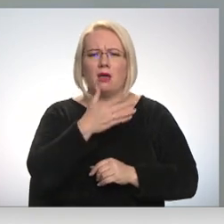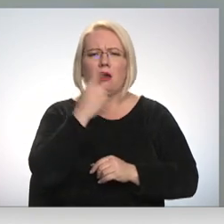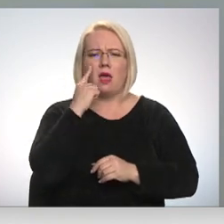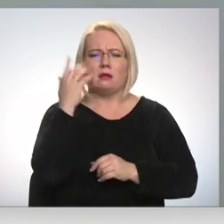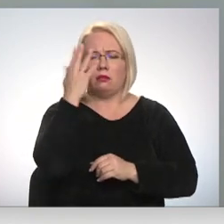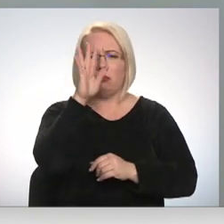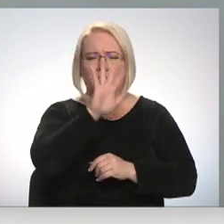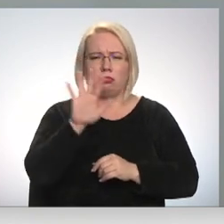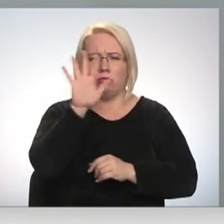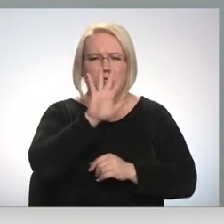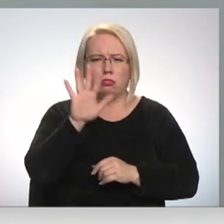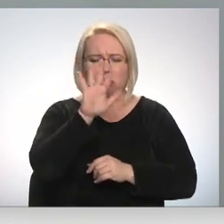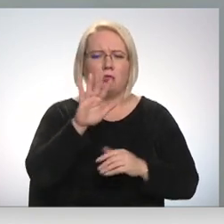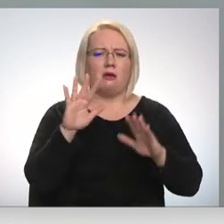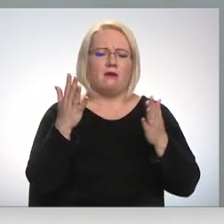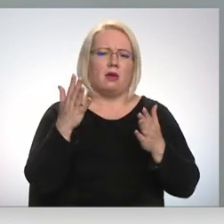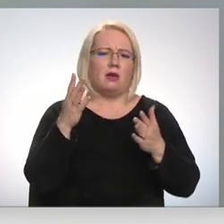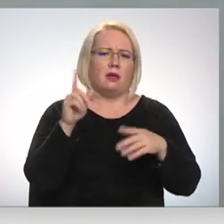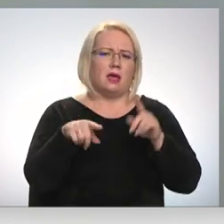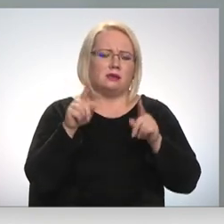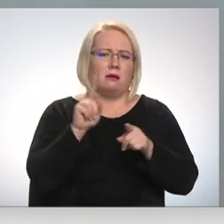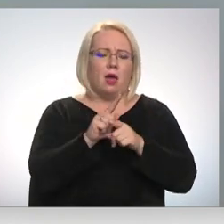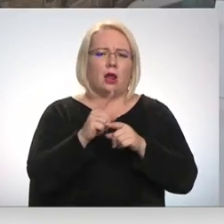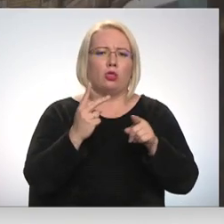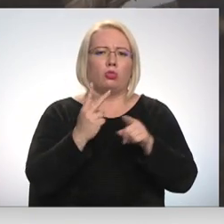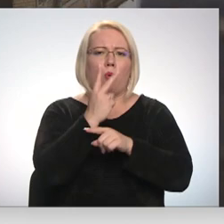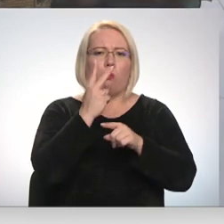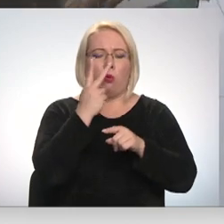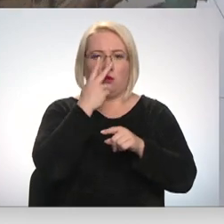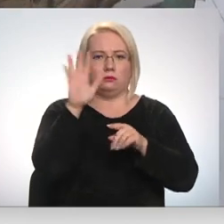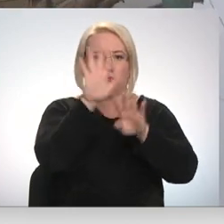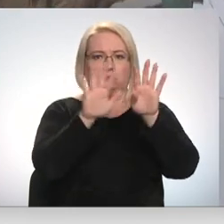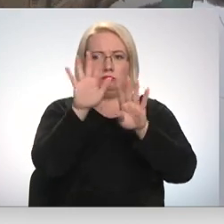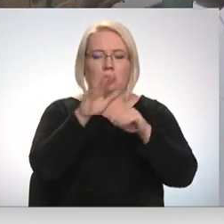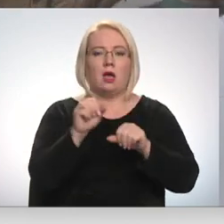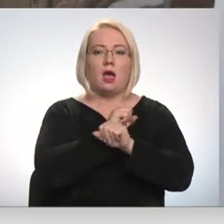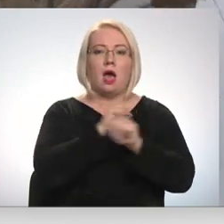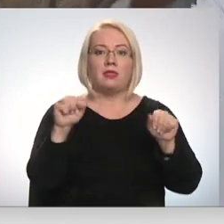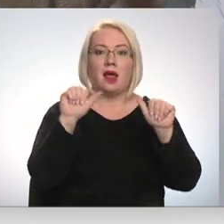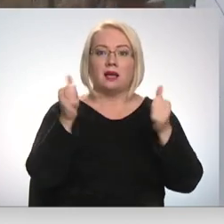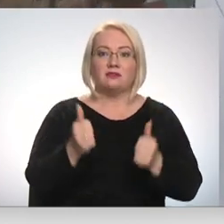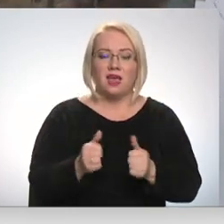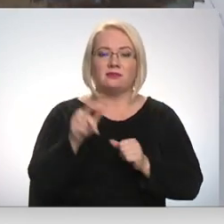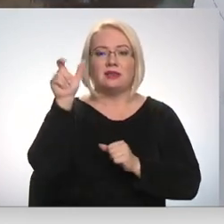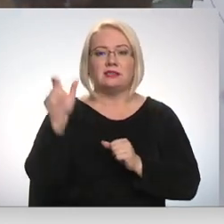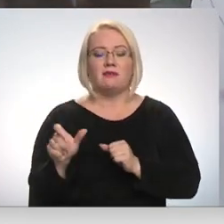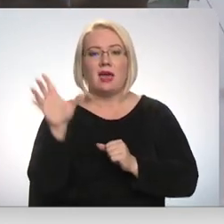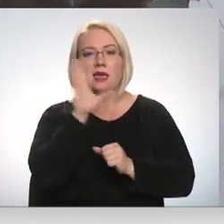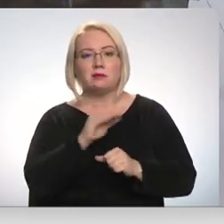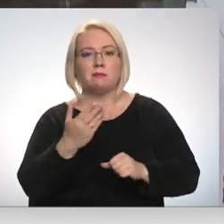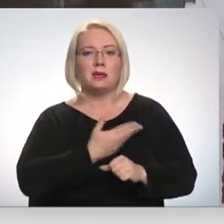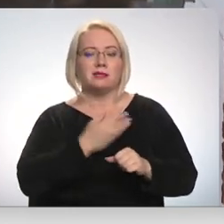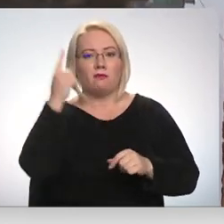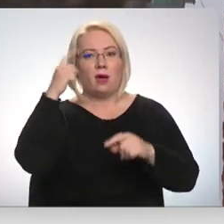redzes lauka ierobežojumu, lai pat redzes dubūtošanos. Ātrākais veids, kā noteikti, vai cilvēks iespējams piedzīvo